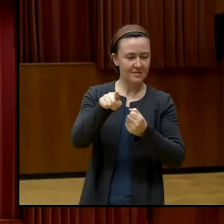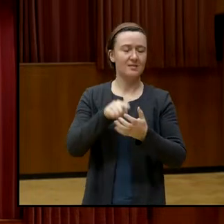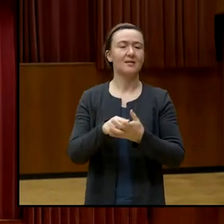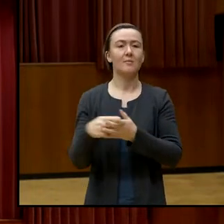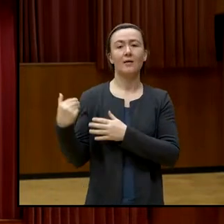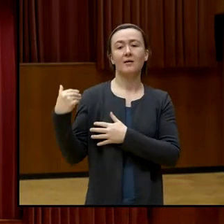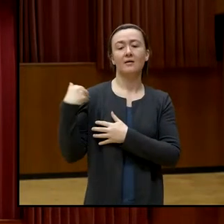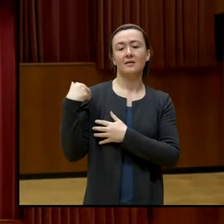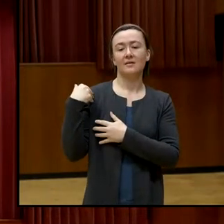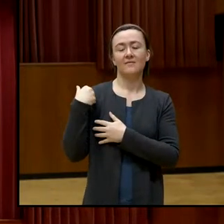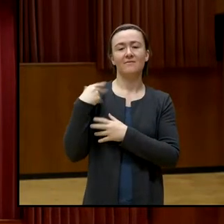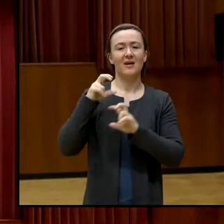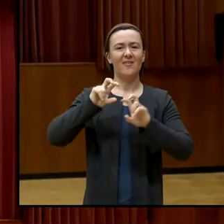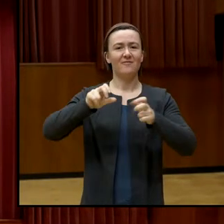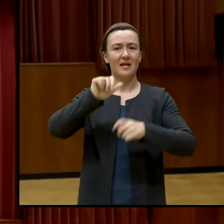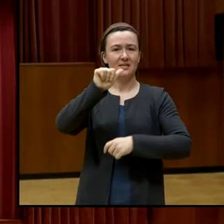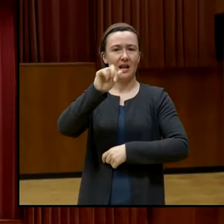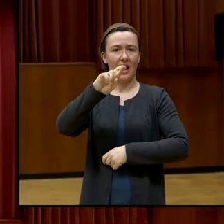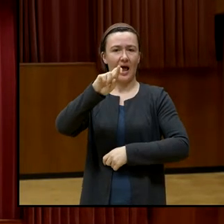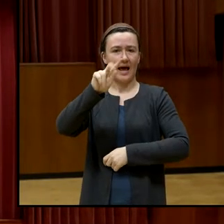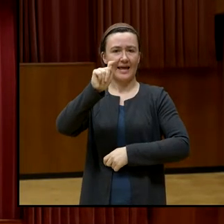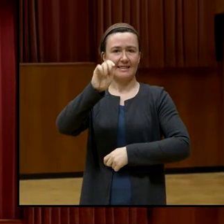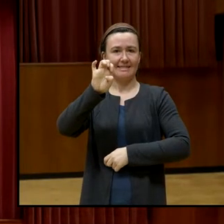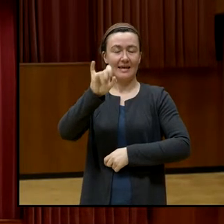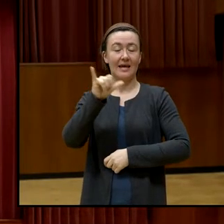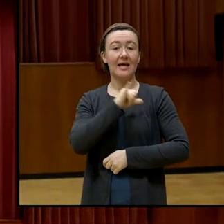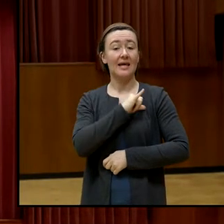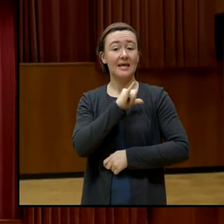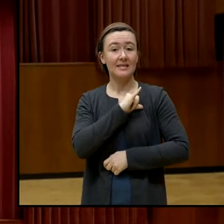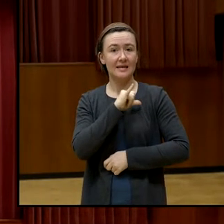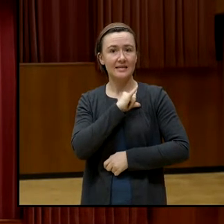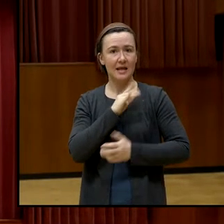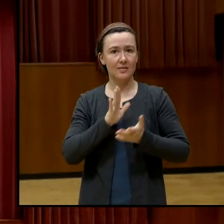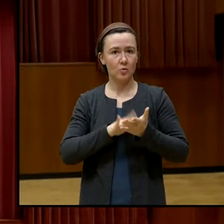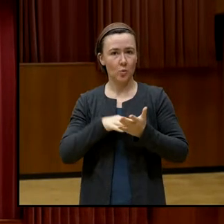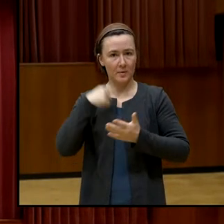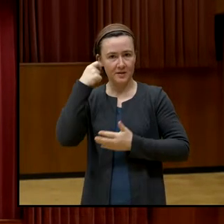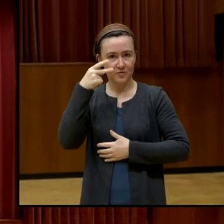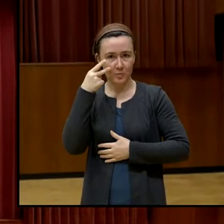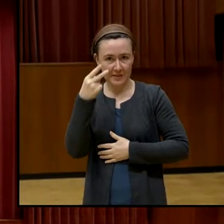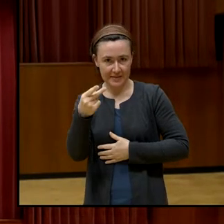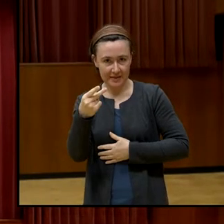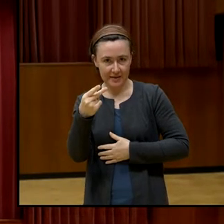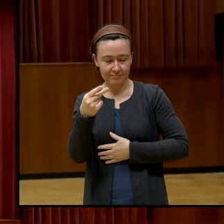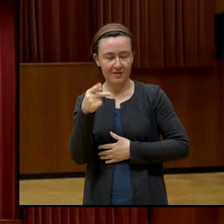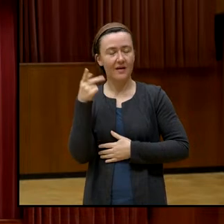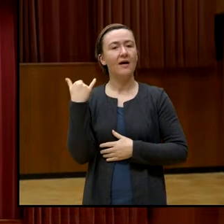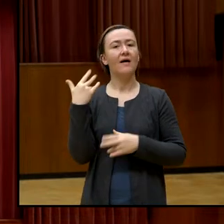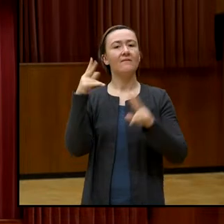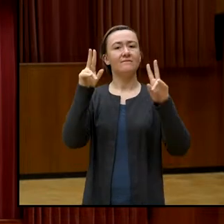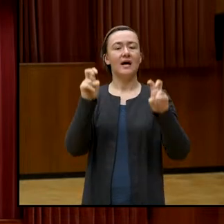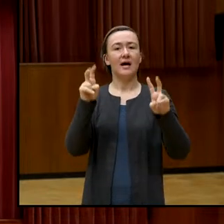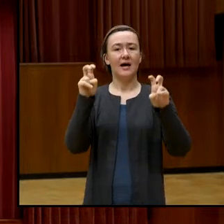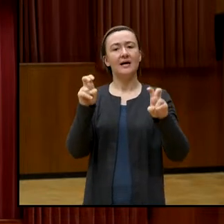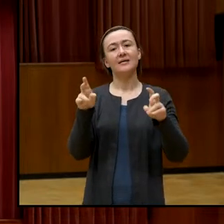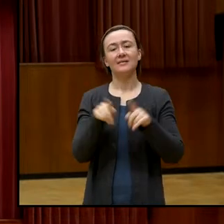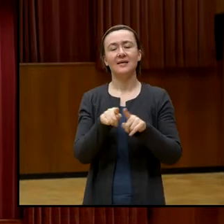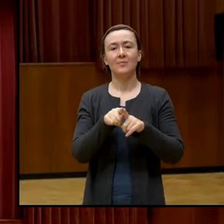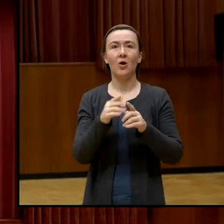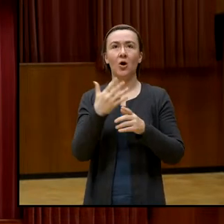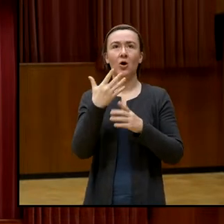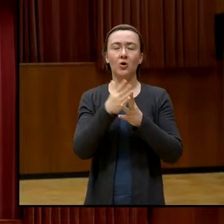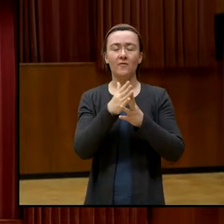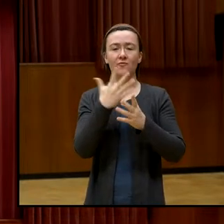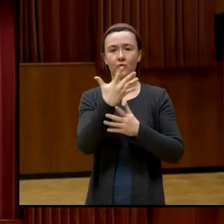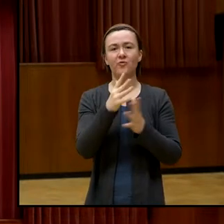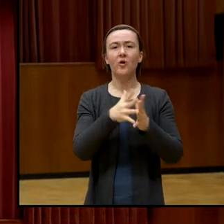Dokumentation in Arte. Da ist es darum gegangen, über dieses Big Tech, über die Five Big Tech Companies, also